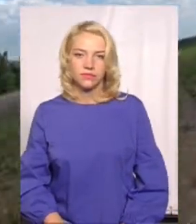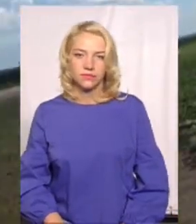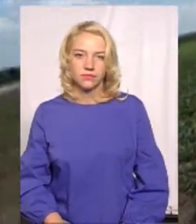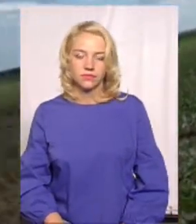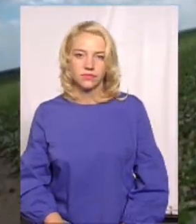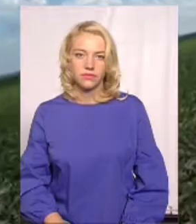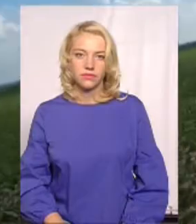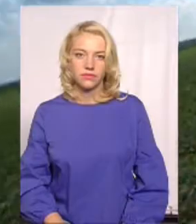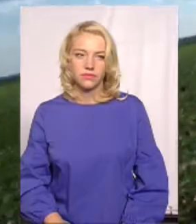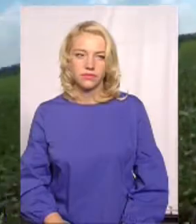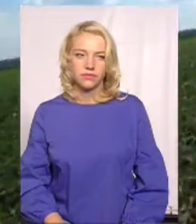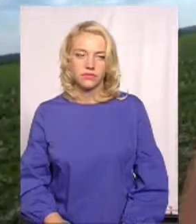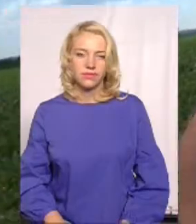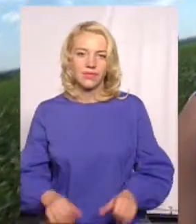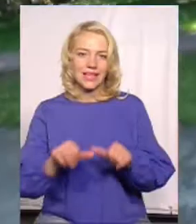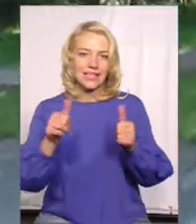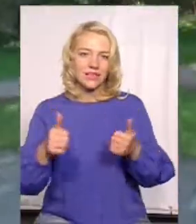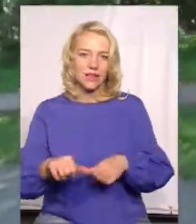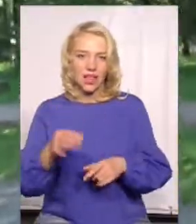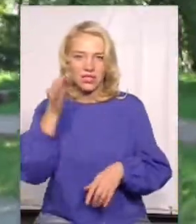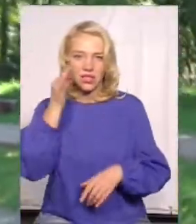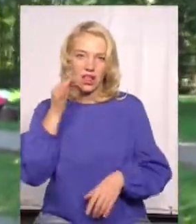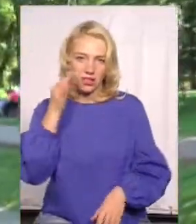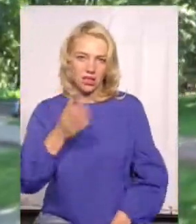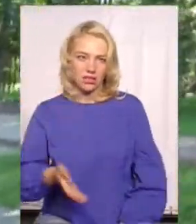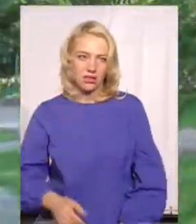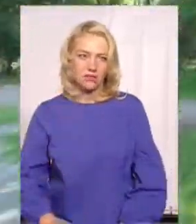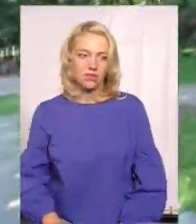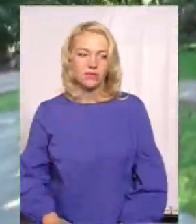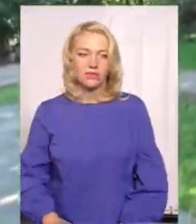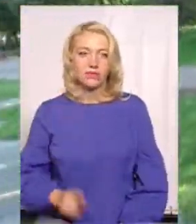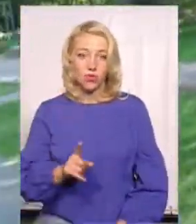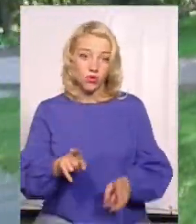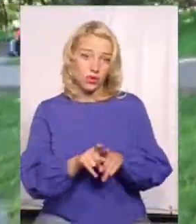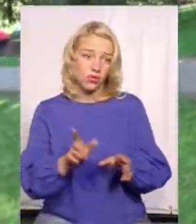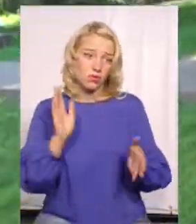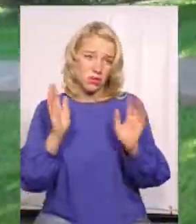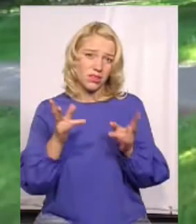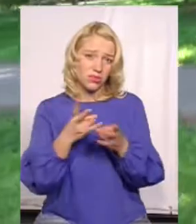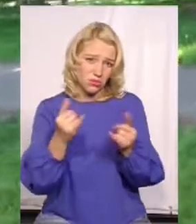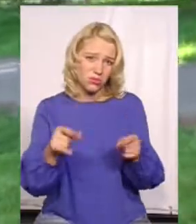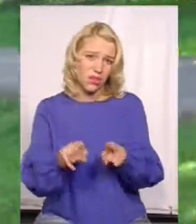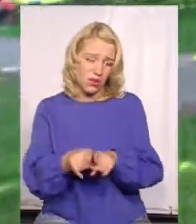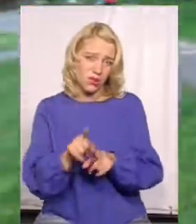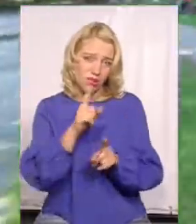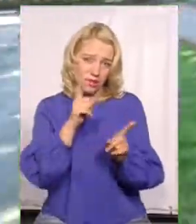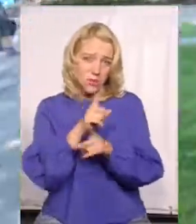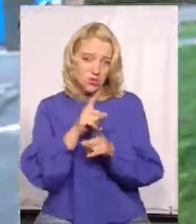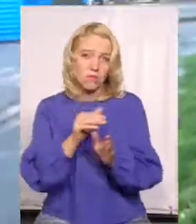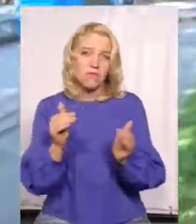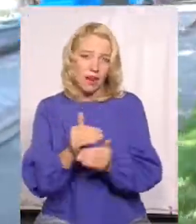Буряк солодкий. Ось він, парк такий. Він такий, невеликий, маленький.